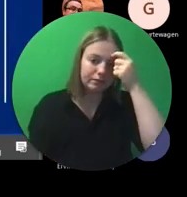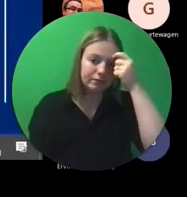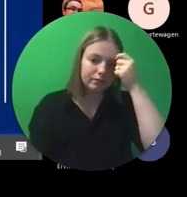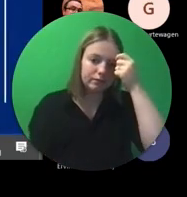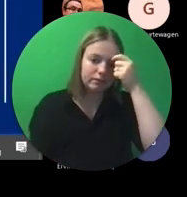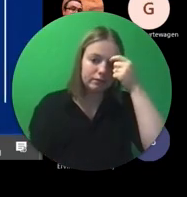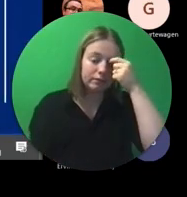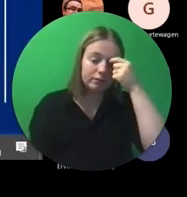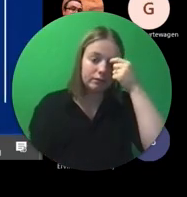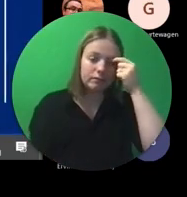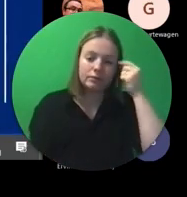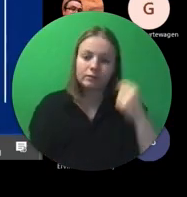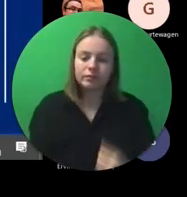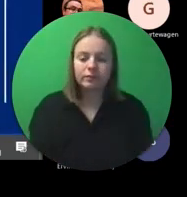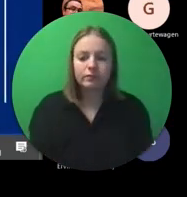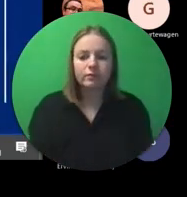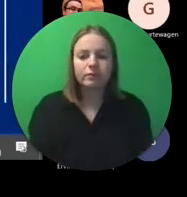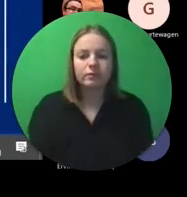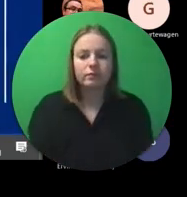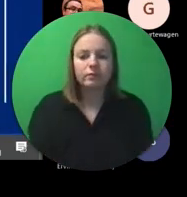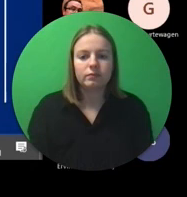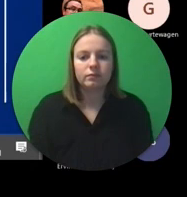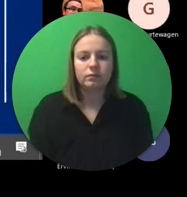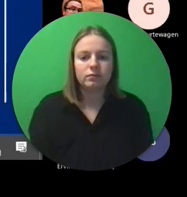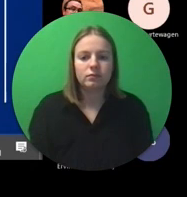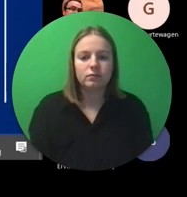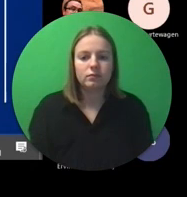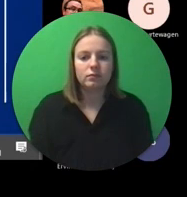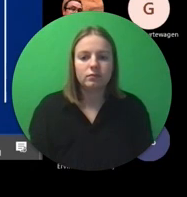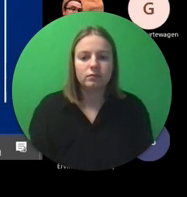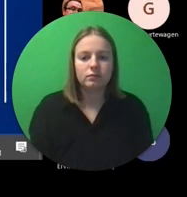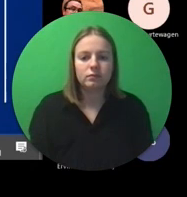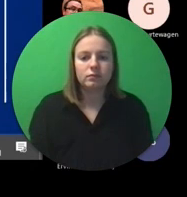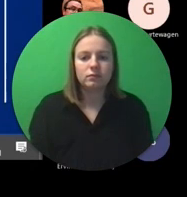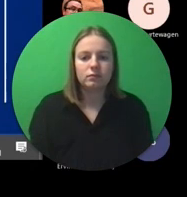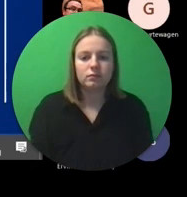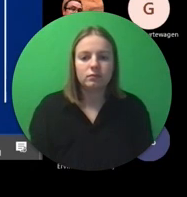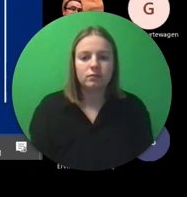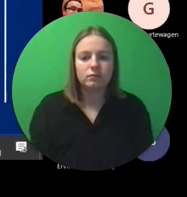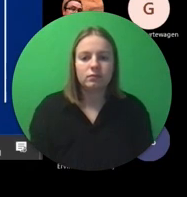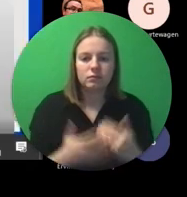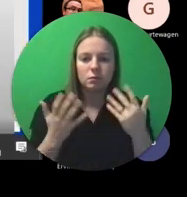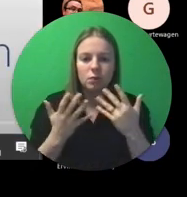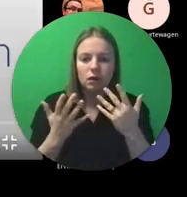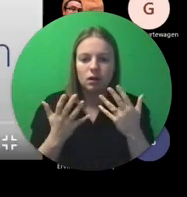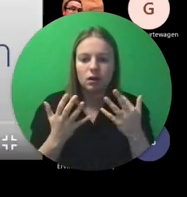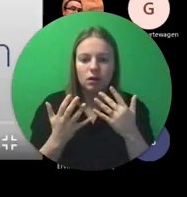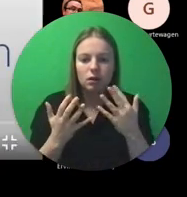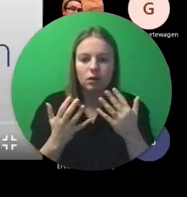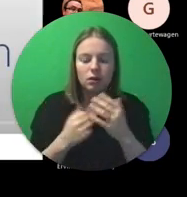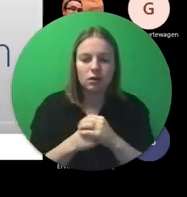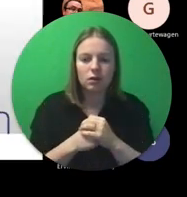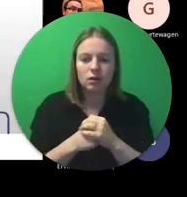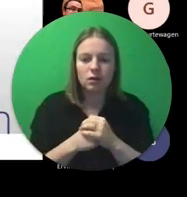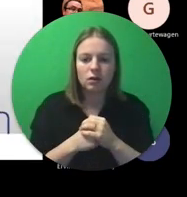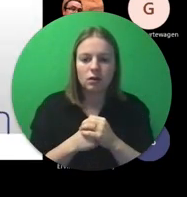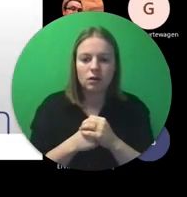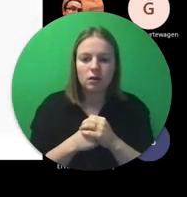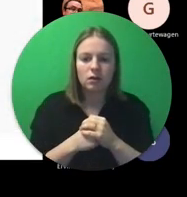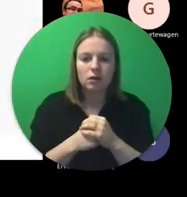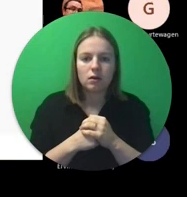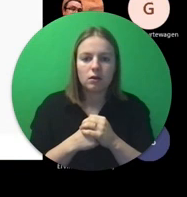Ik ga je op Ik ga je op een